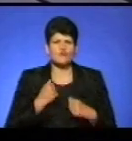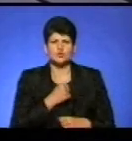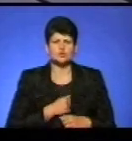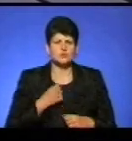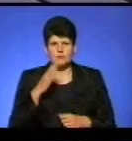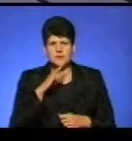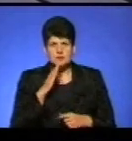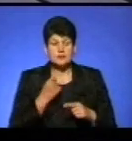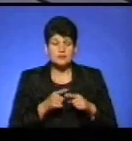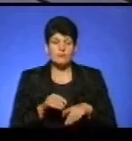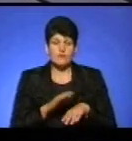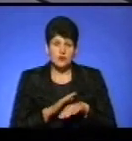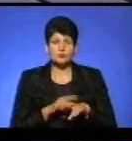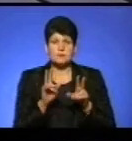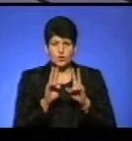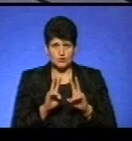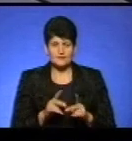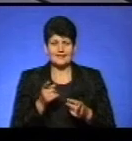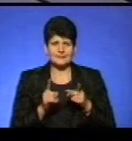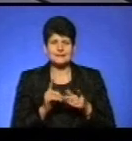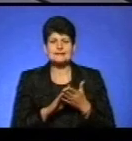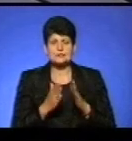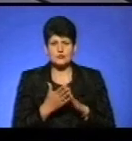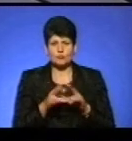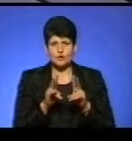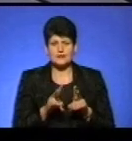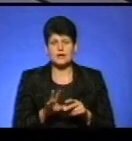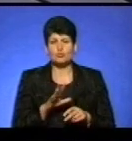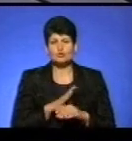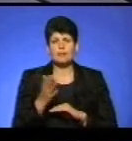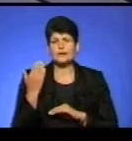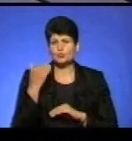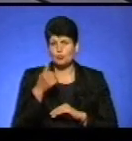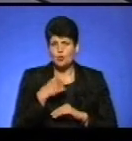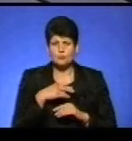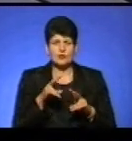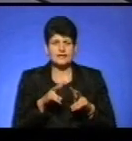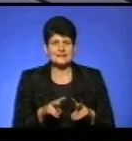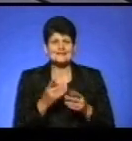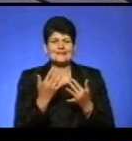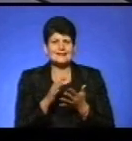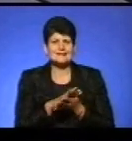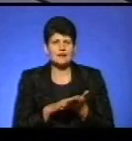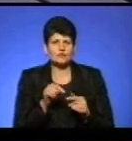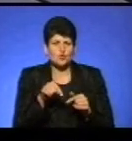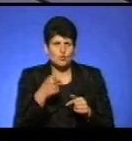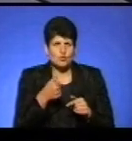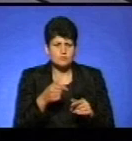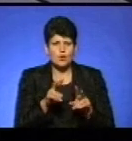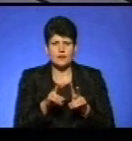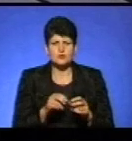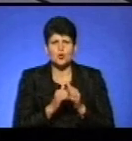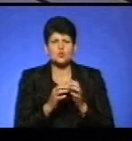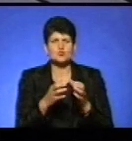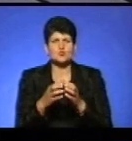Тому що, дійсно, по факту ми проаналізували ситуацію, яка була минулого року. Проаналізували кількість заяв, які є цього року. Ми проаналізували